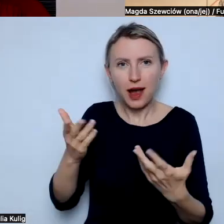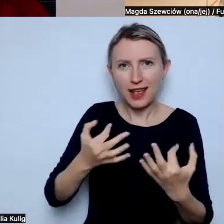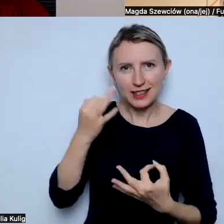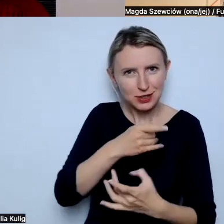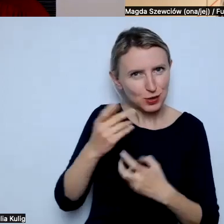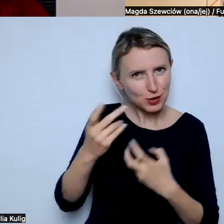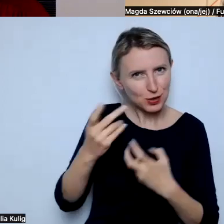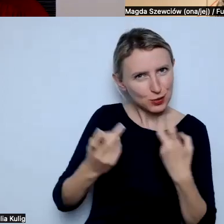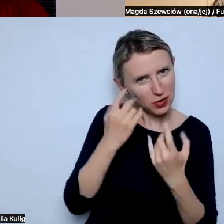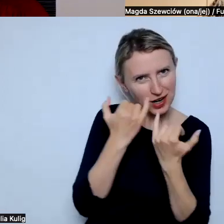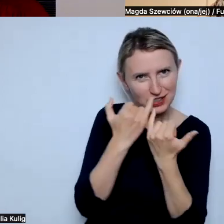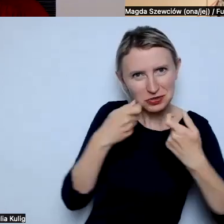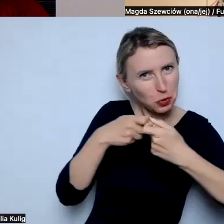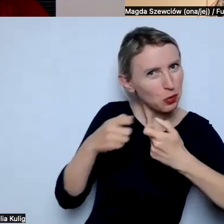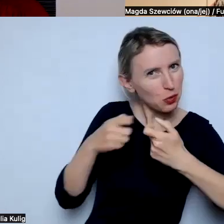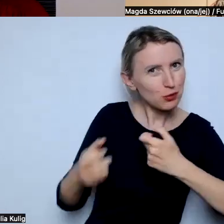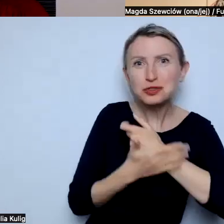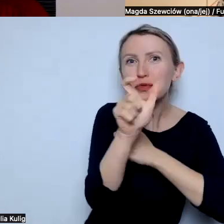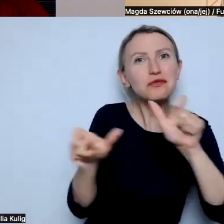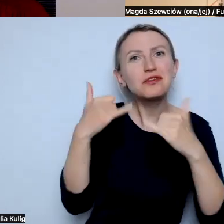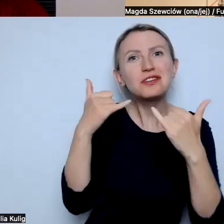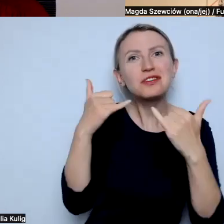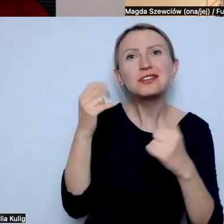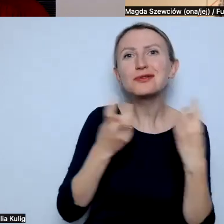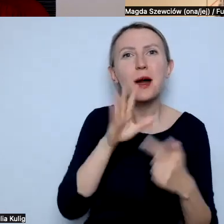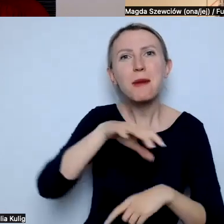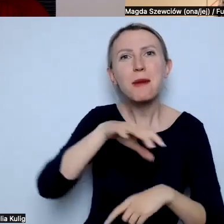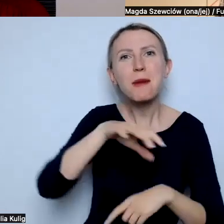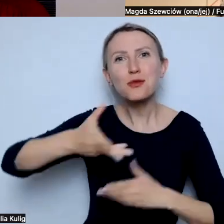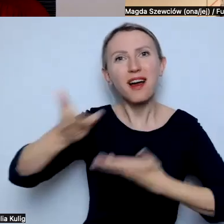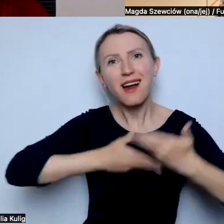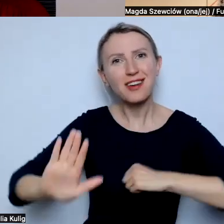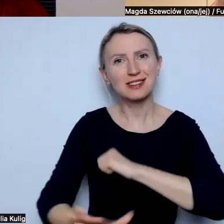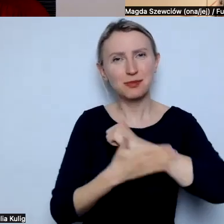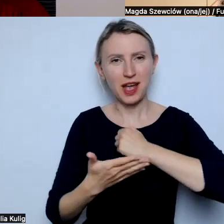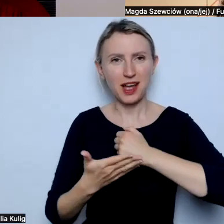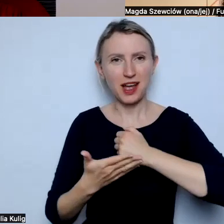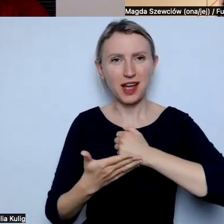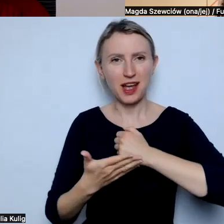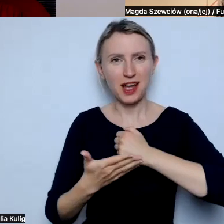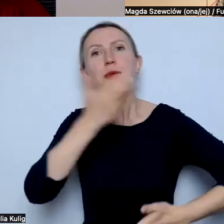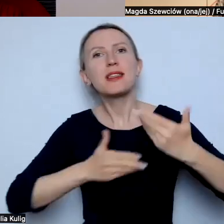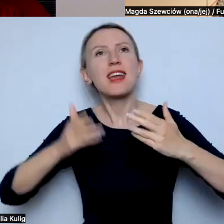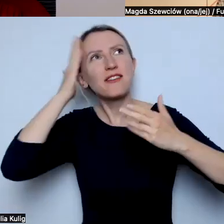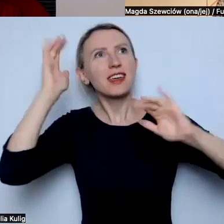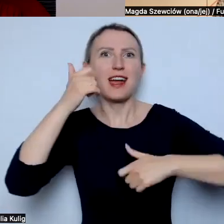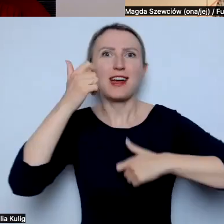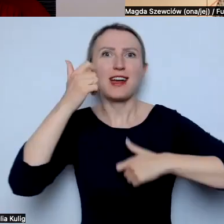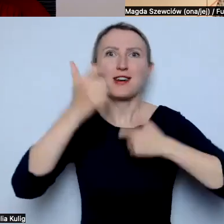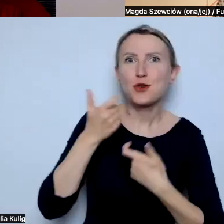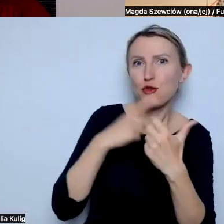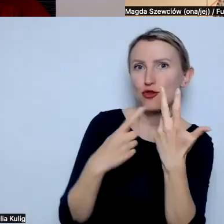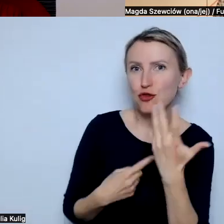sojuszniczek i sojuszników i masz jakąś taką grupę, w której się wspieracie i dzielicie know-how w jakimś w tym obszarze właśnie wspierania